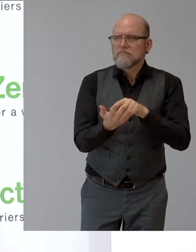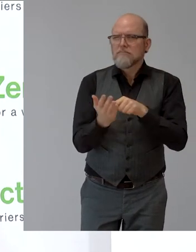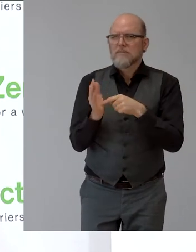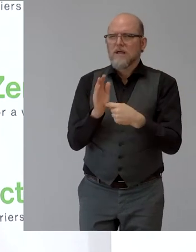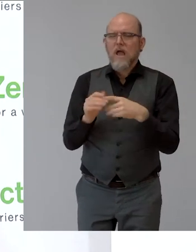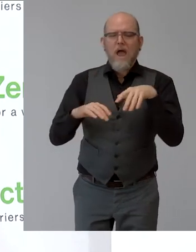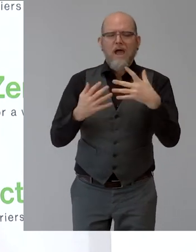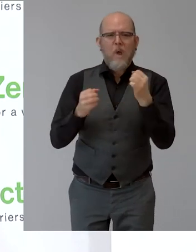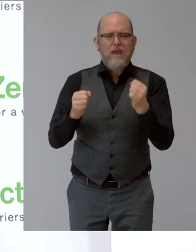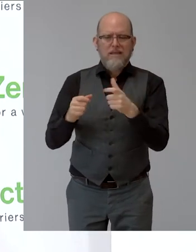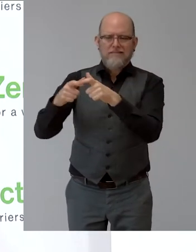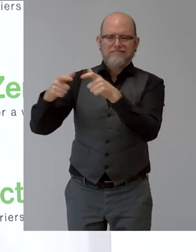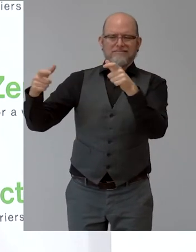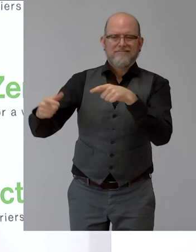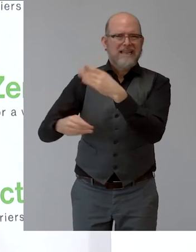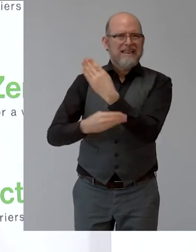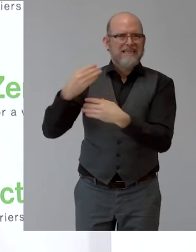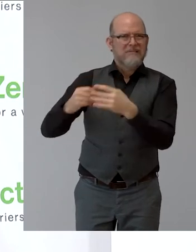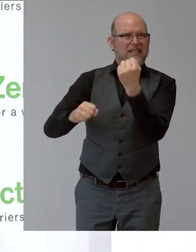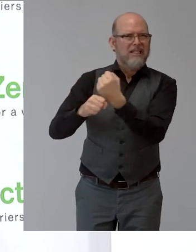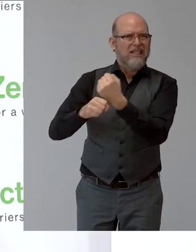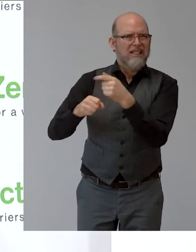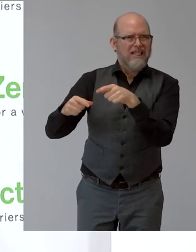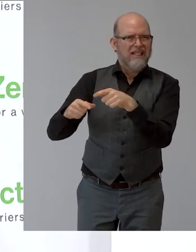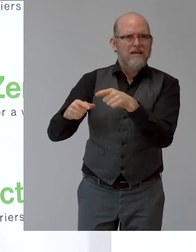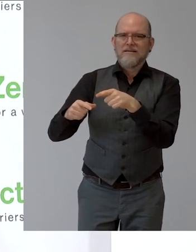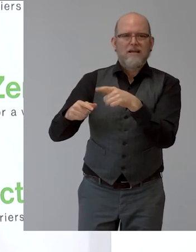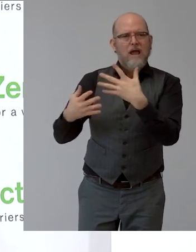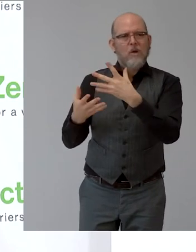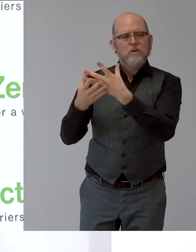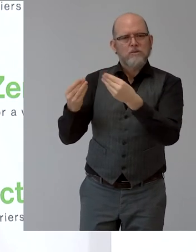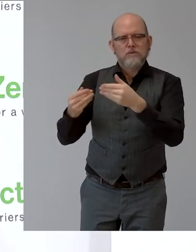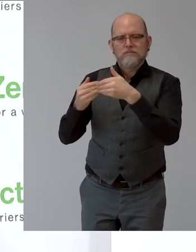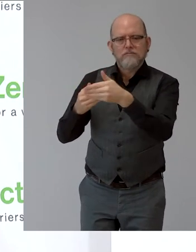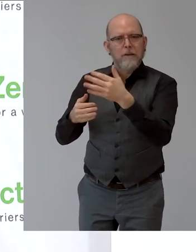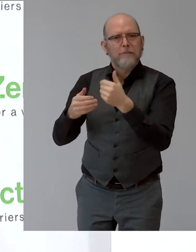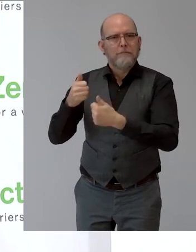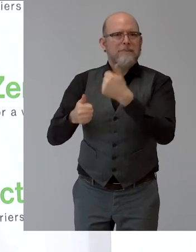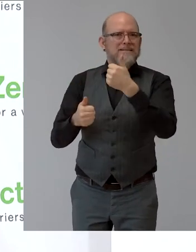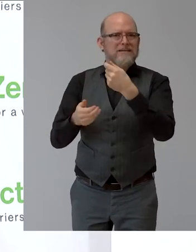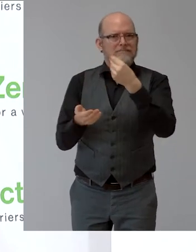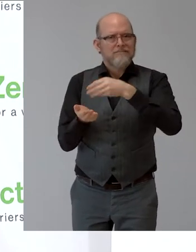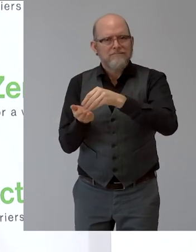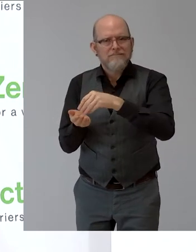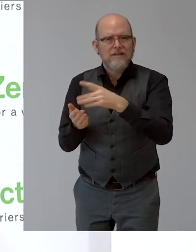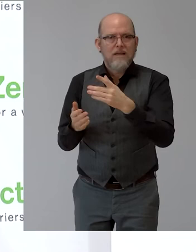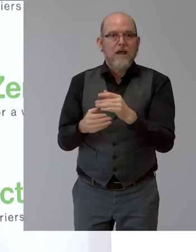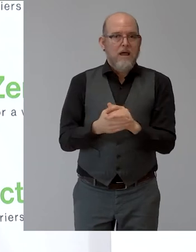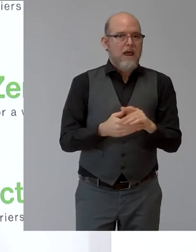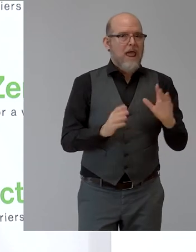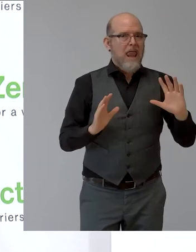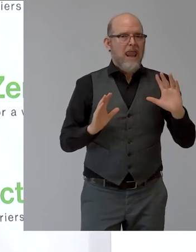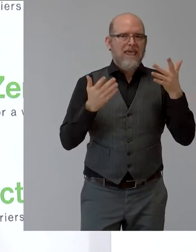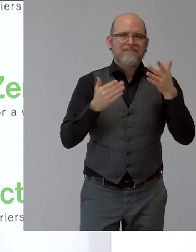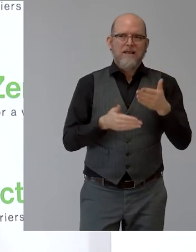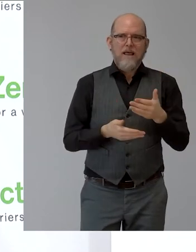Lebenshilfe hat eine Studie dazu in Auftrag gegeben. Man ist dann übereinkommen, dass man die Ergebnisse der Studie abwartet. Die lag dann im August